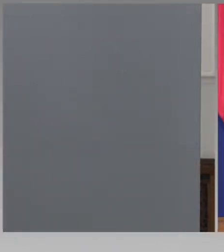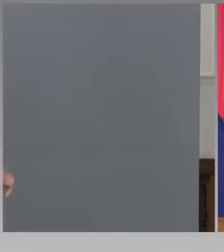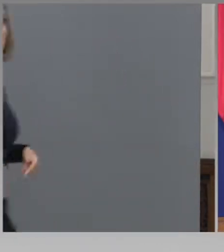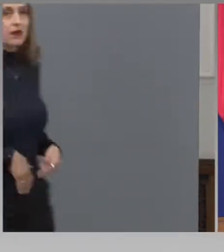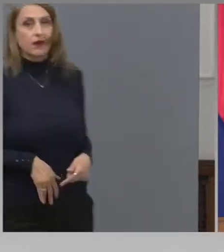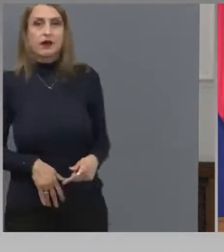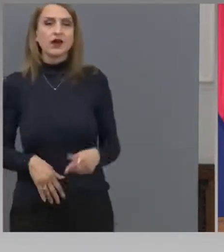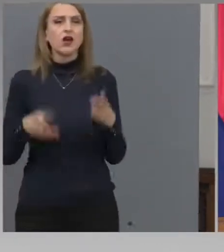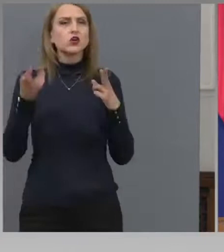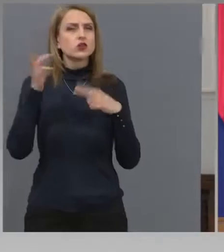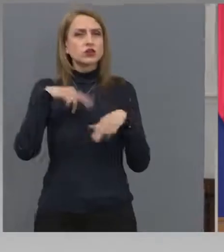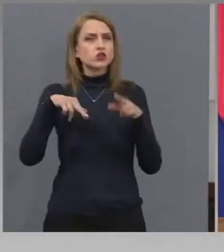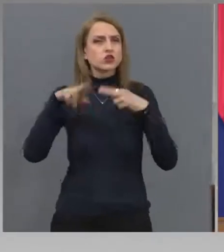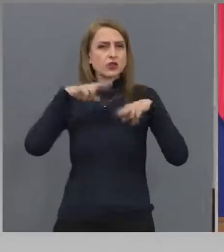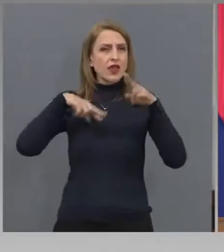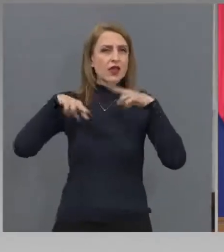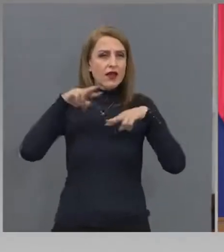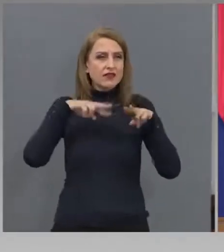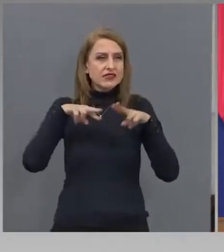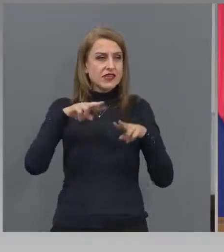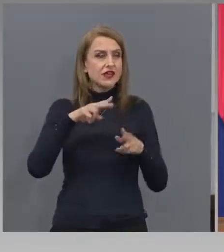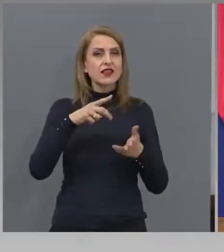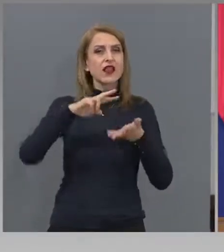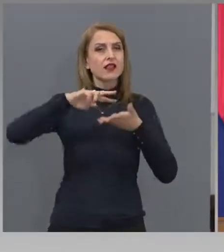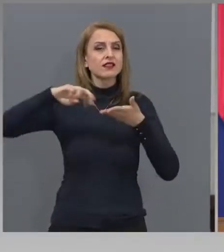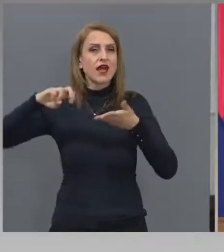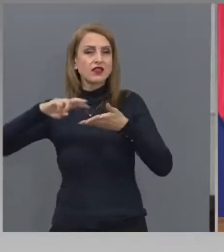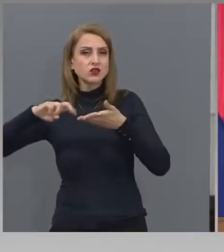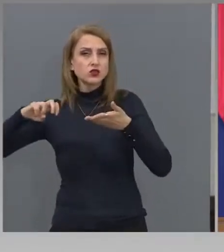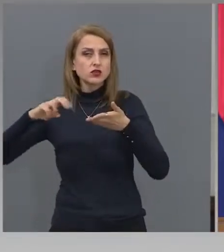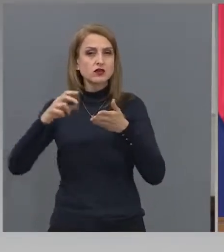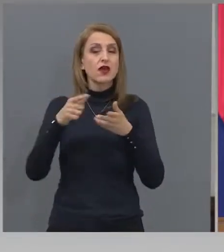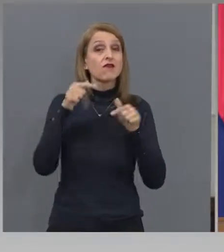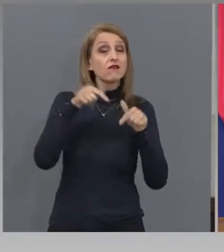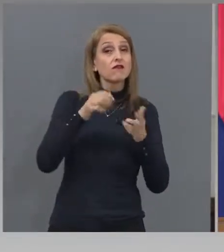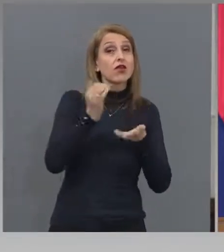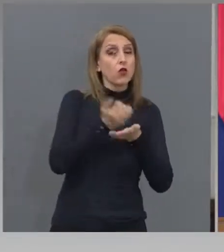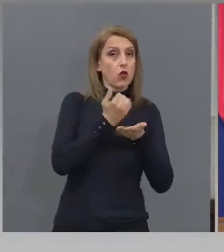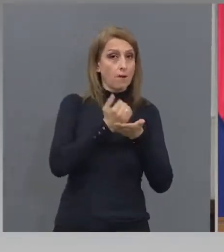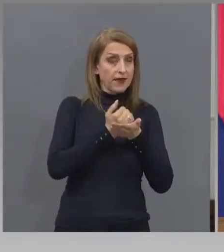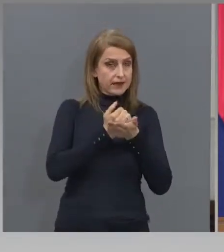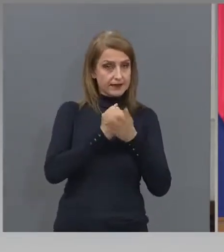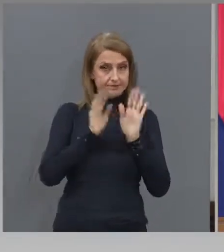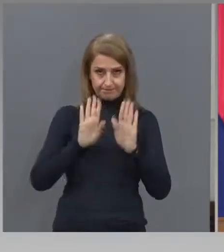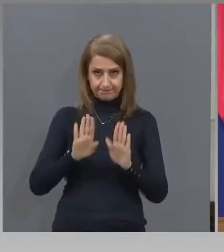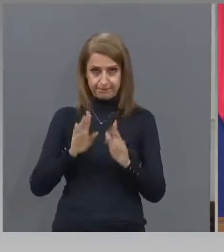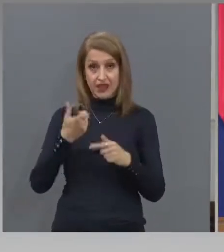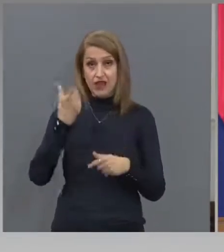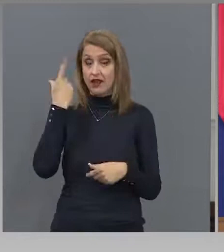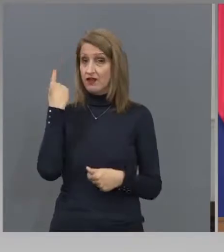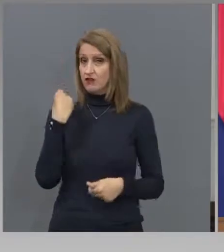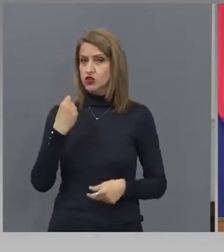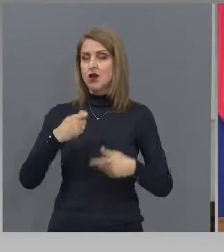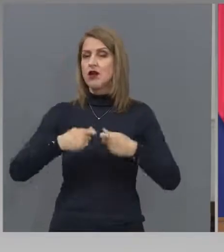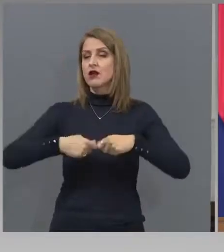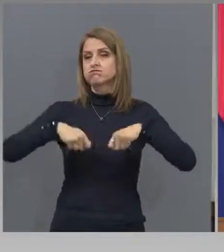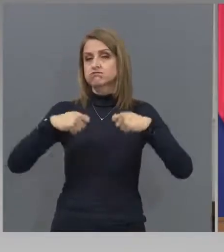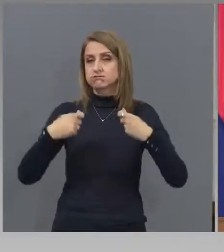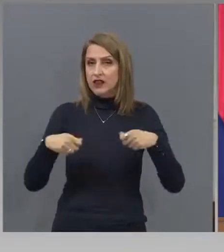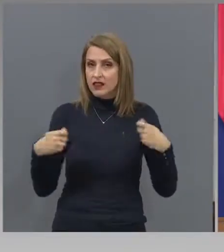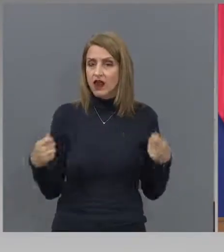и програмата на коалицията ГРП в економиката. Вечера надълго и на широко говорихме с